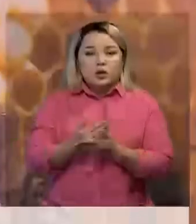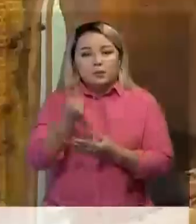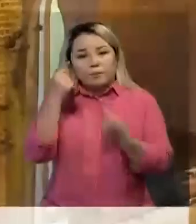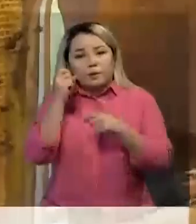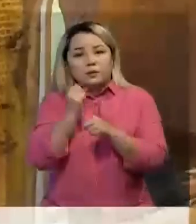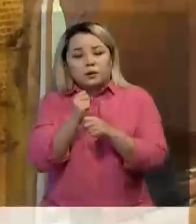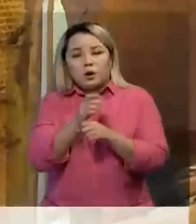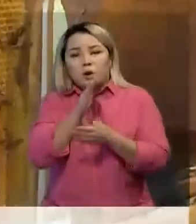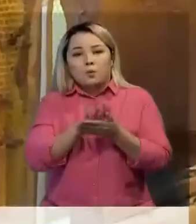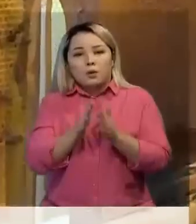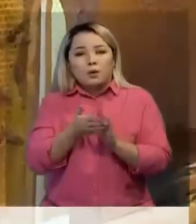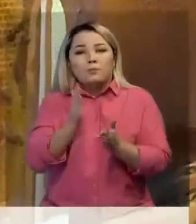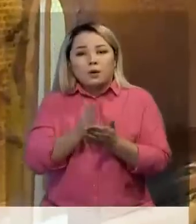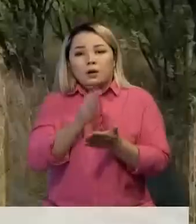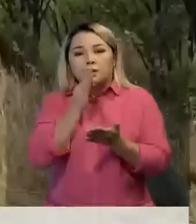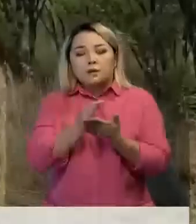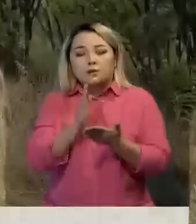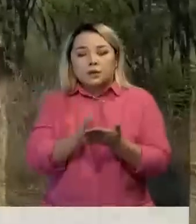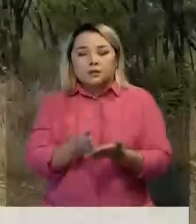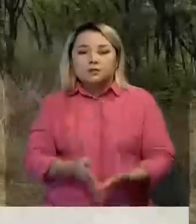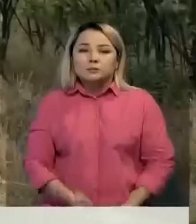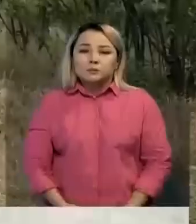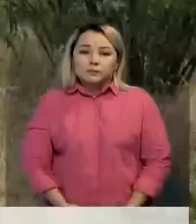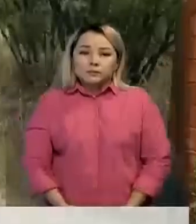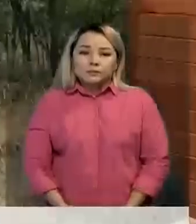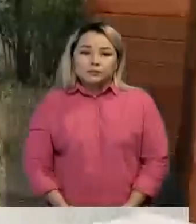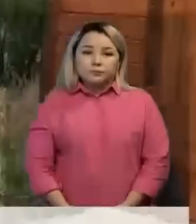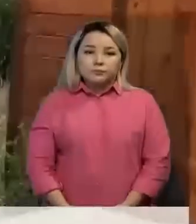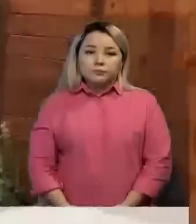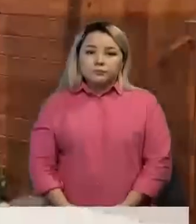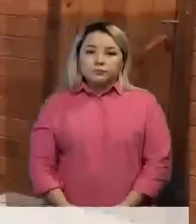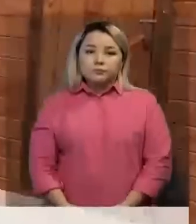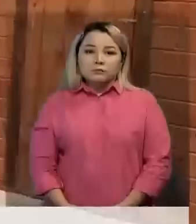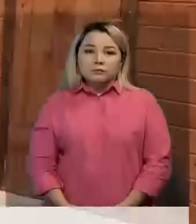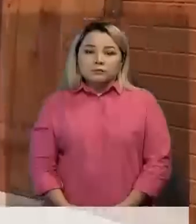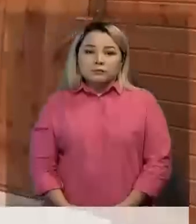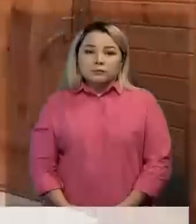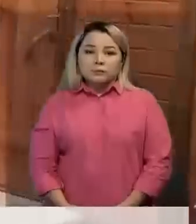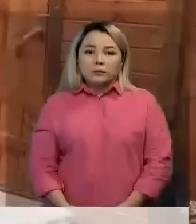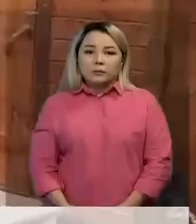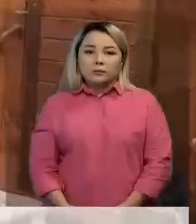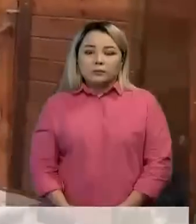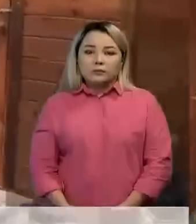нәзірлуге уақыт бар деген сөз. Дәниар Султанулы Сергей Трақтың бер қостын облысы ғабыр жермет өрді.